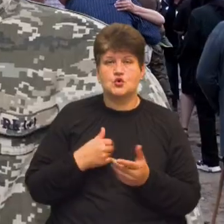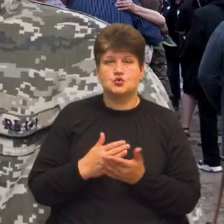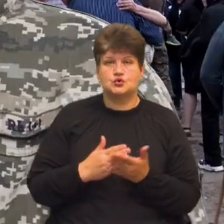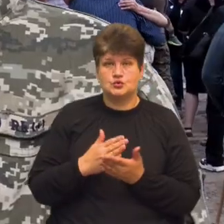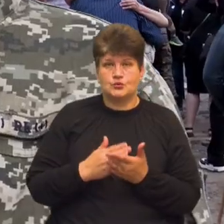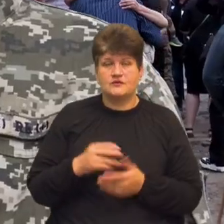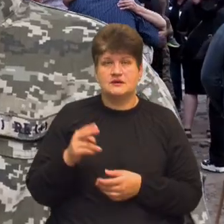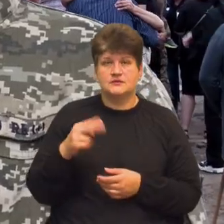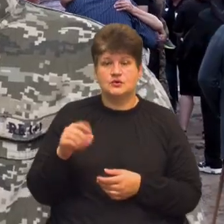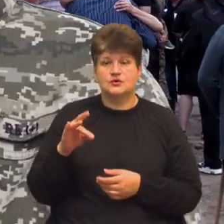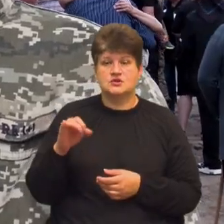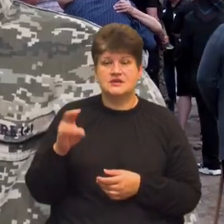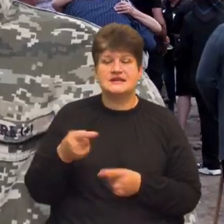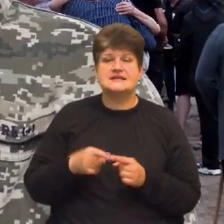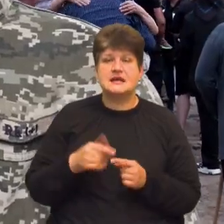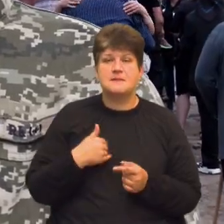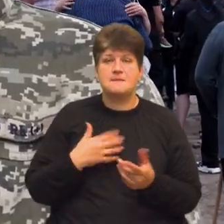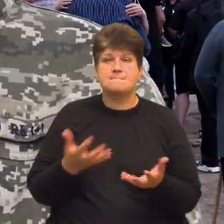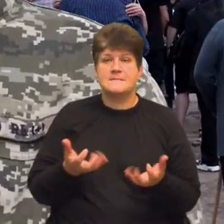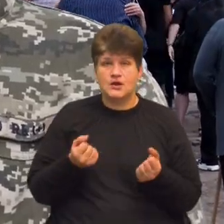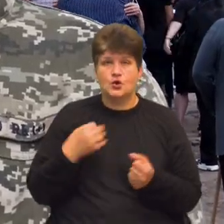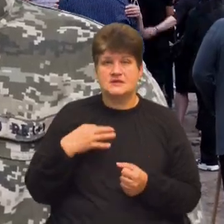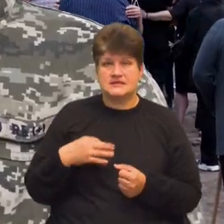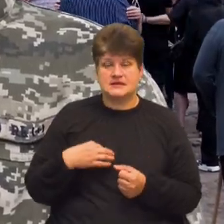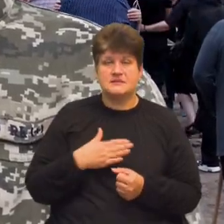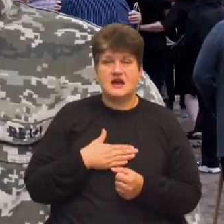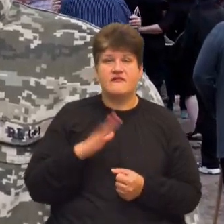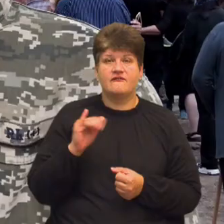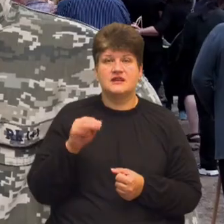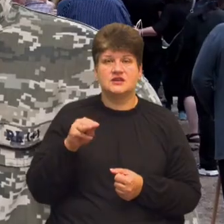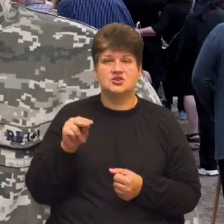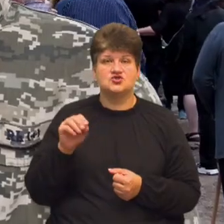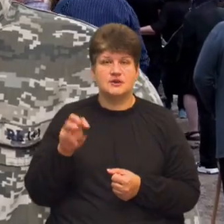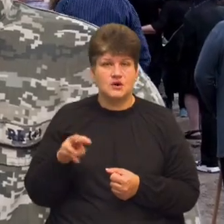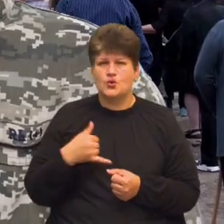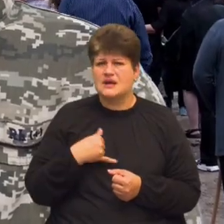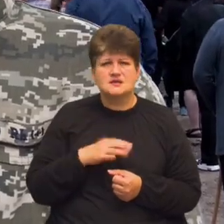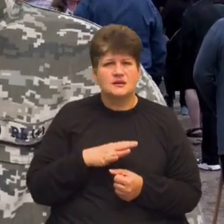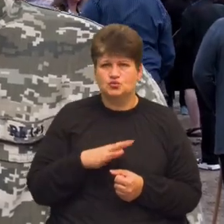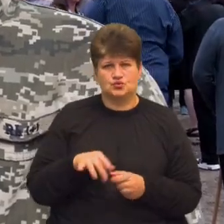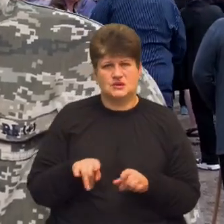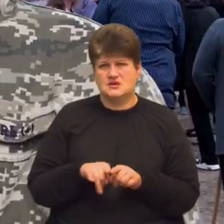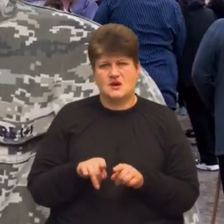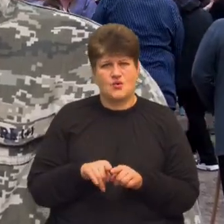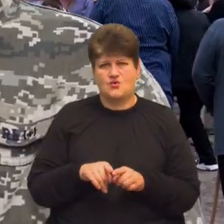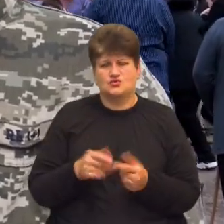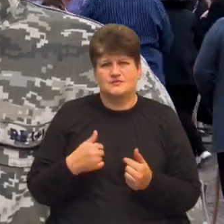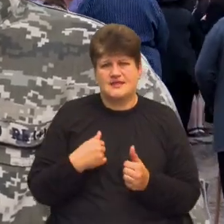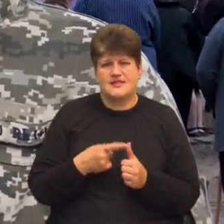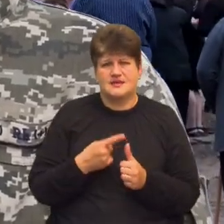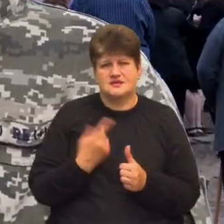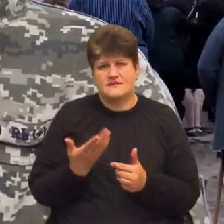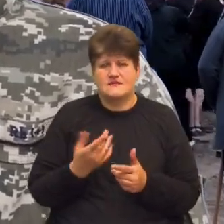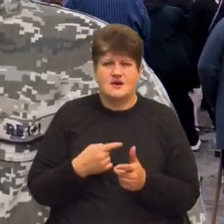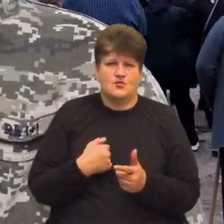Саша – це мій прийомний син, я його вітчем, але в нас не було такого, щоб він мене так називав, бо я